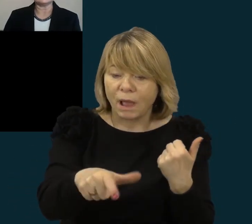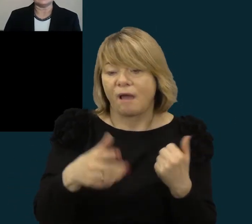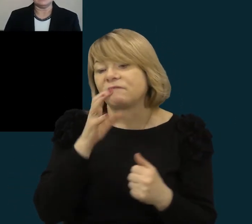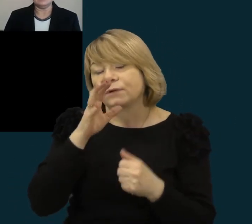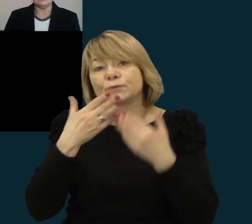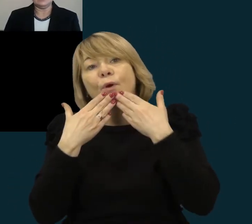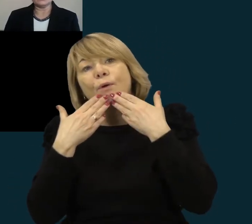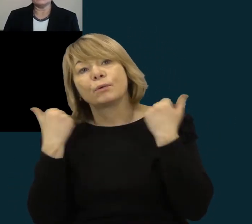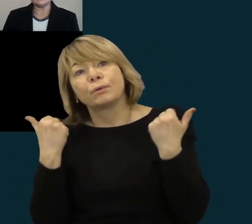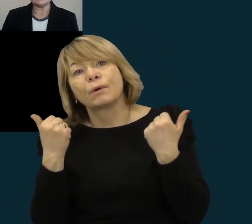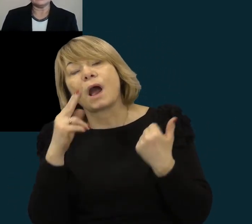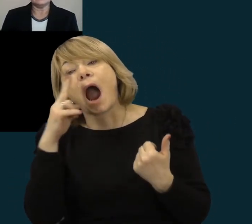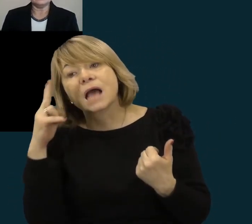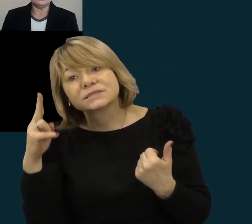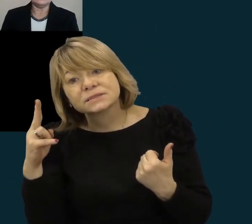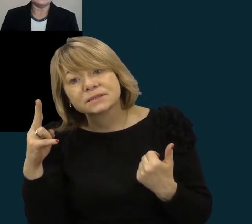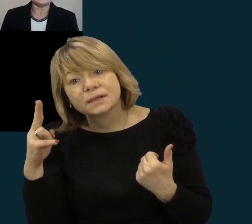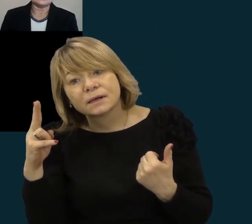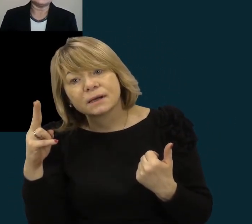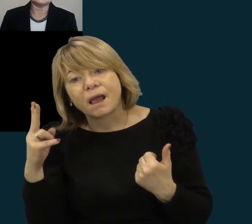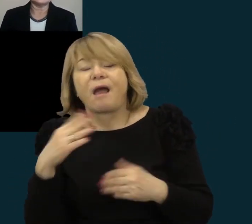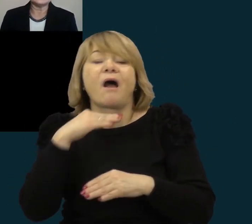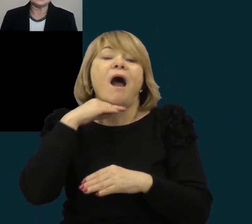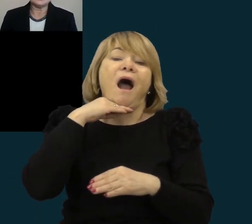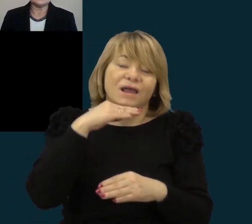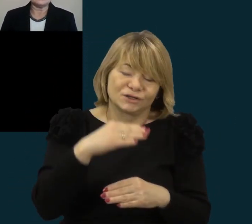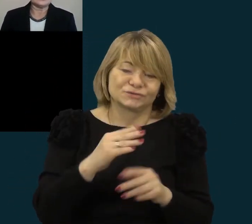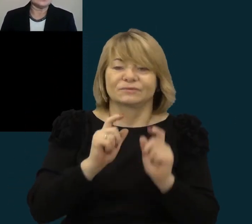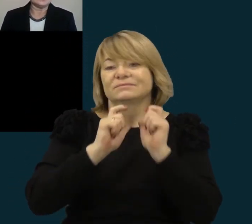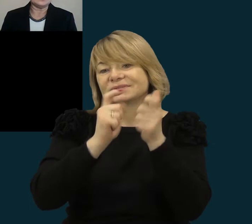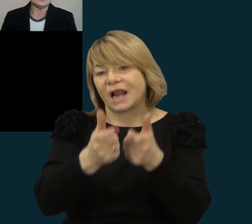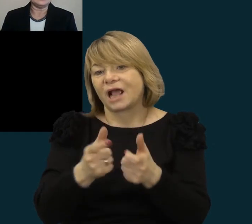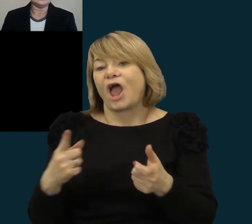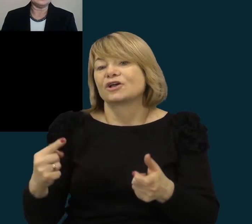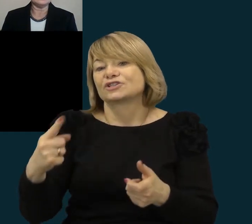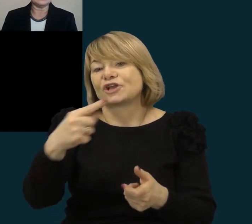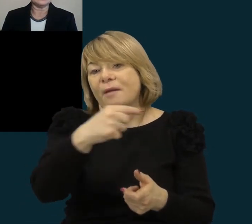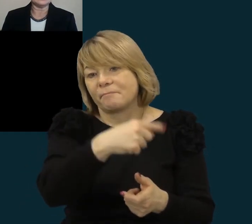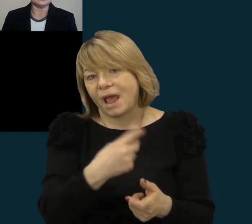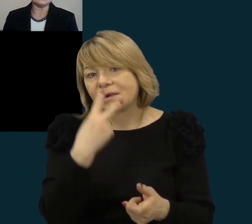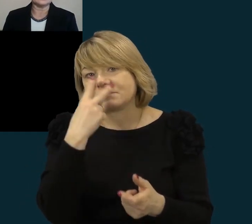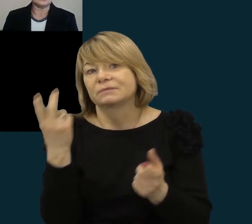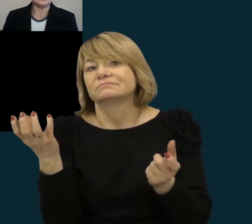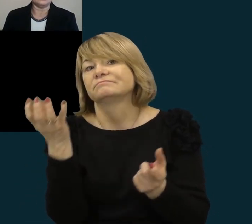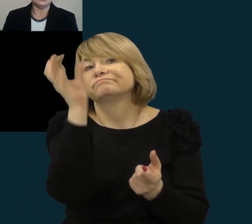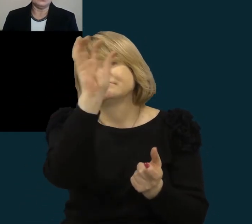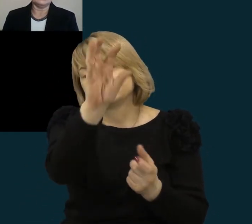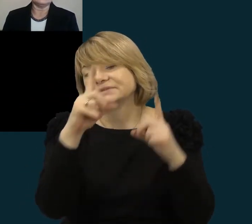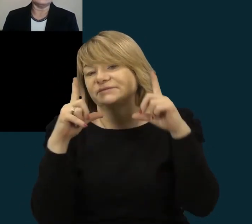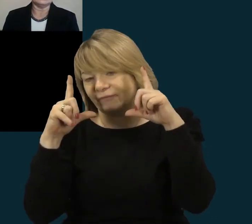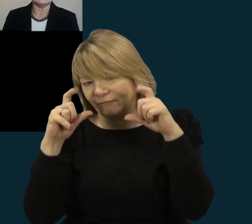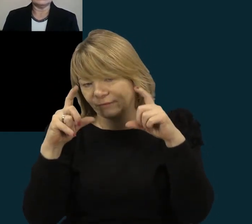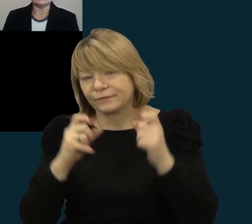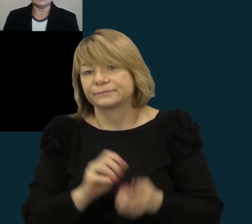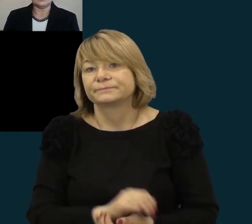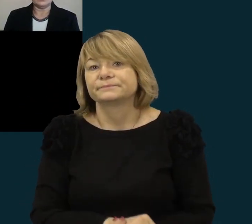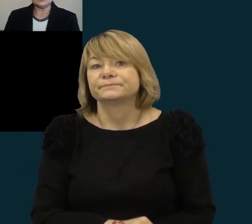Kas tai? Aišku, vaikai atsakė, kad tai žemėlapis ir kėlė, va, susidabravo